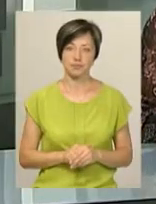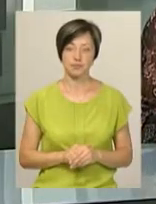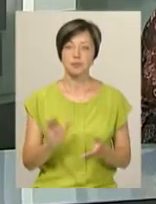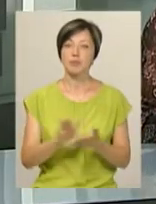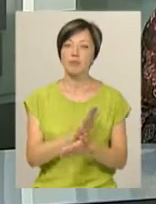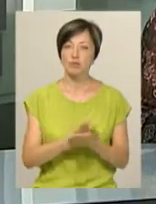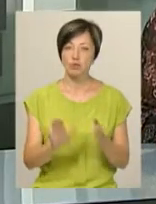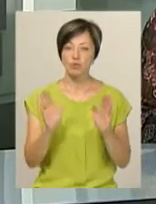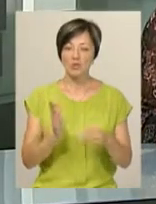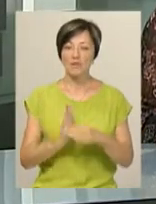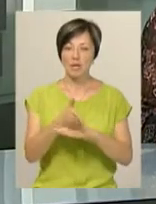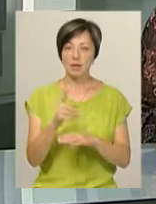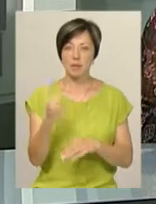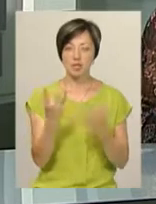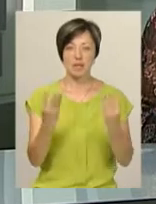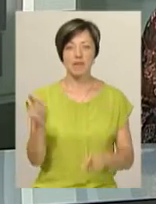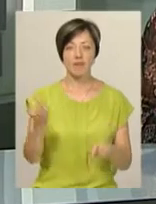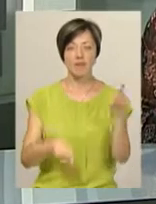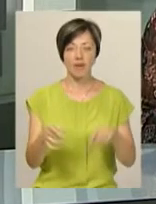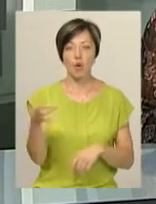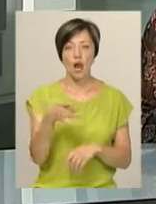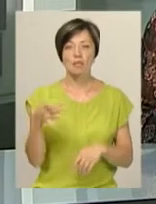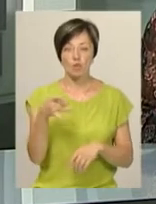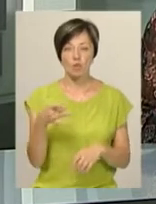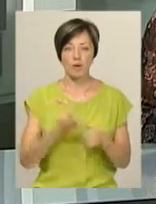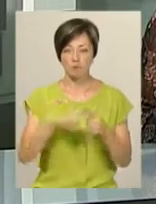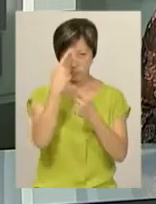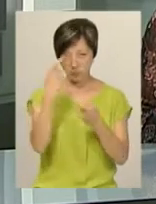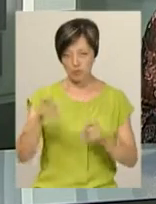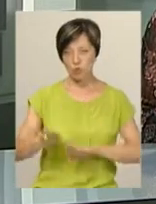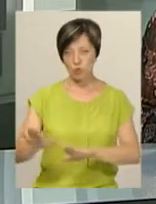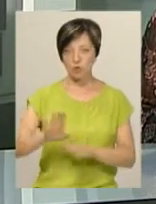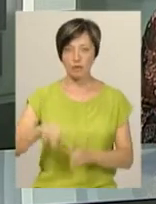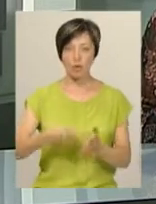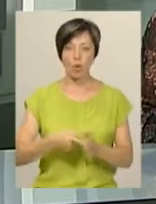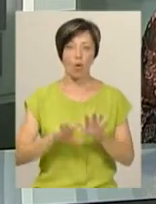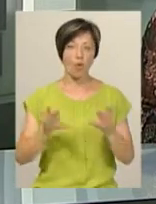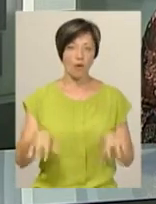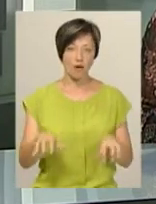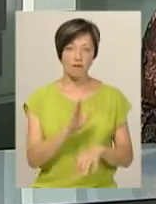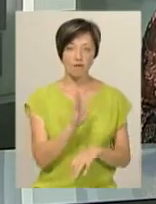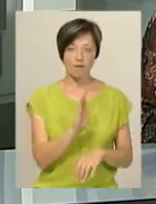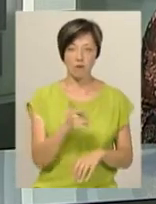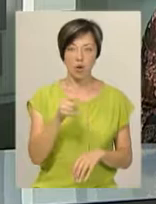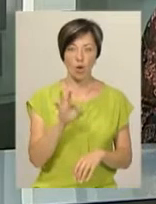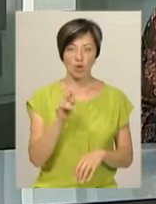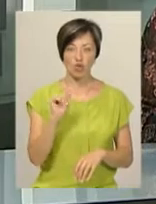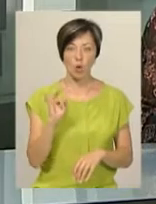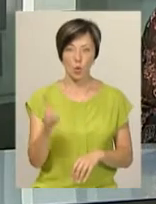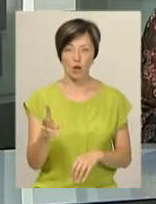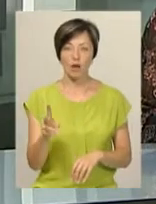Безкоштовним буде вхід на перший день фестивалю «Республіка». Про це повідомив заступник Хмельницького міського голови Володимир Гончарук.